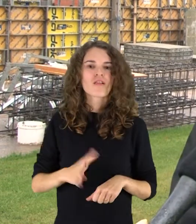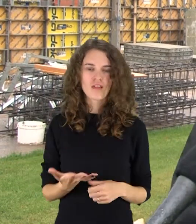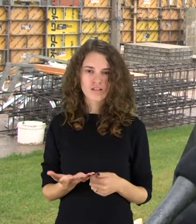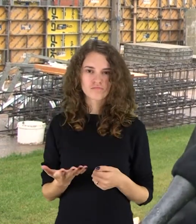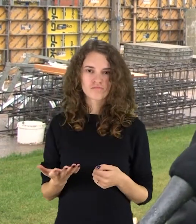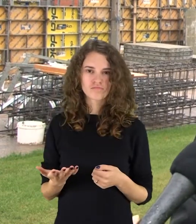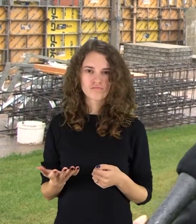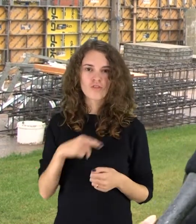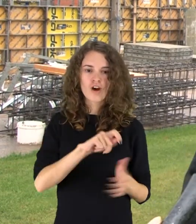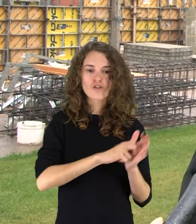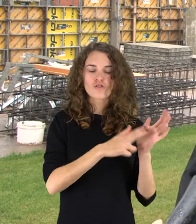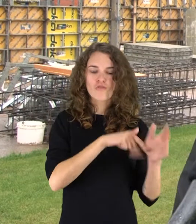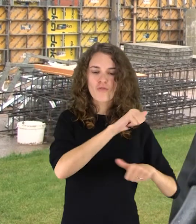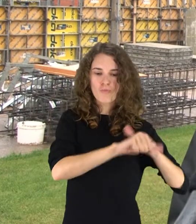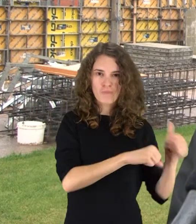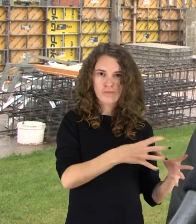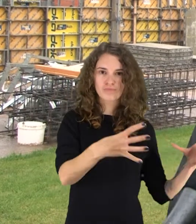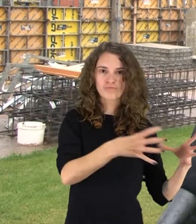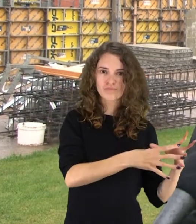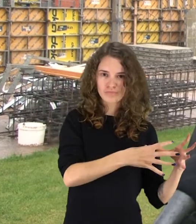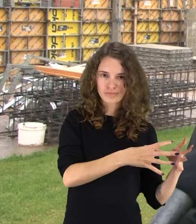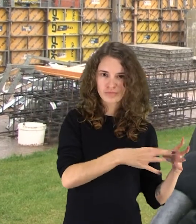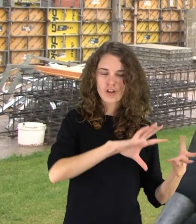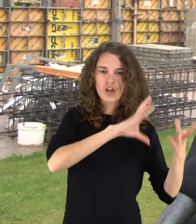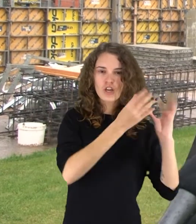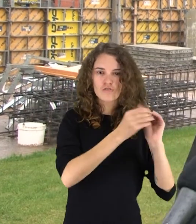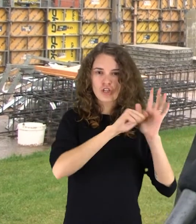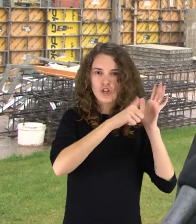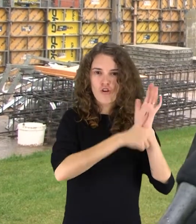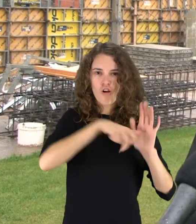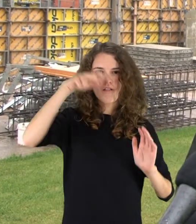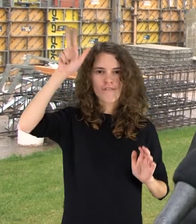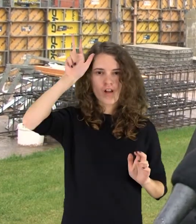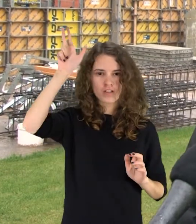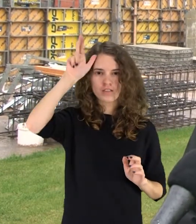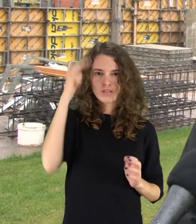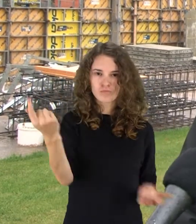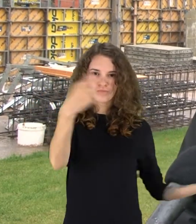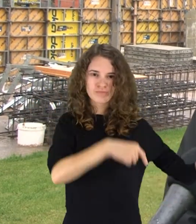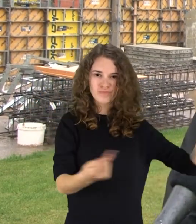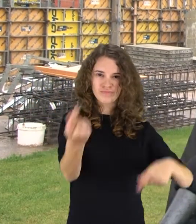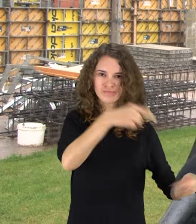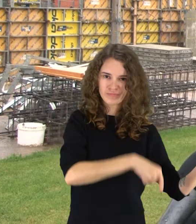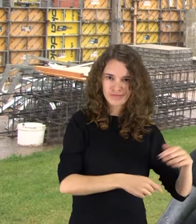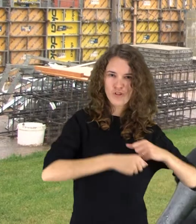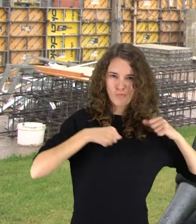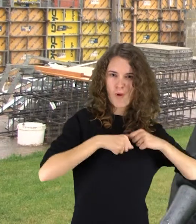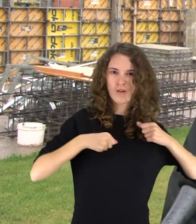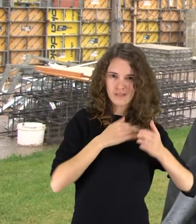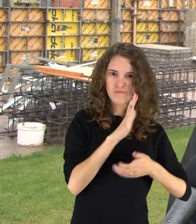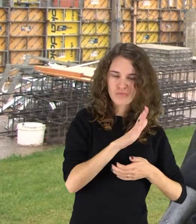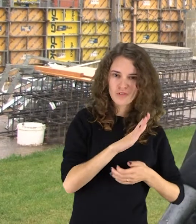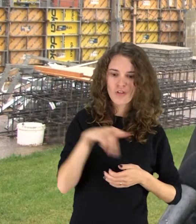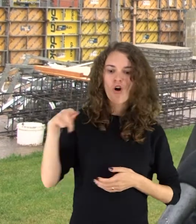Tai 18 metų tarpė, tai apsilankytų 16 valstybių sportininkai. O vyru